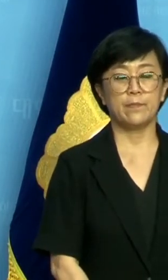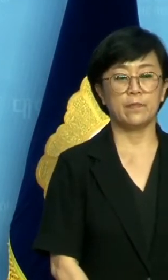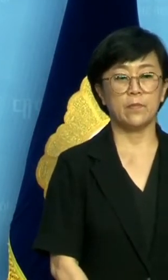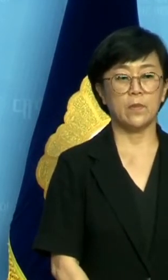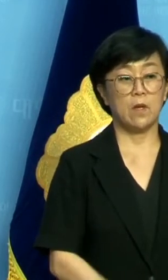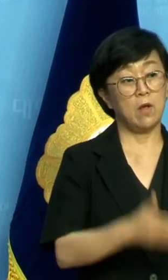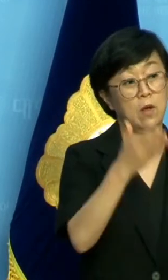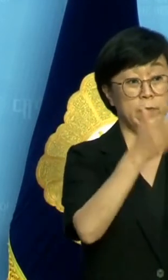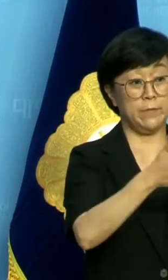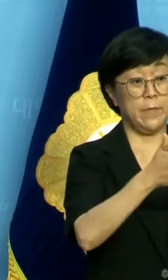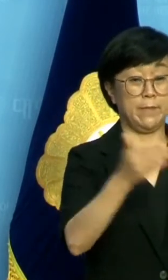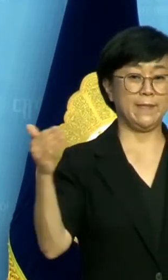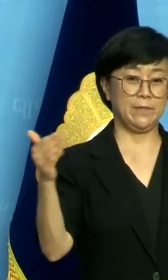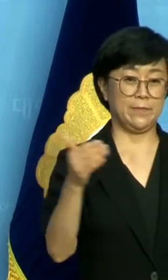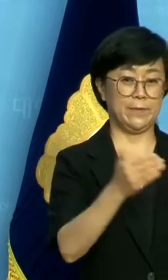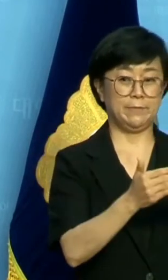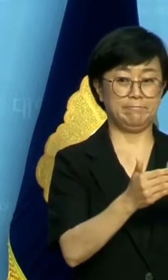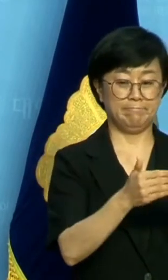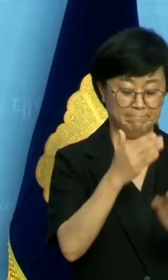간략한 보고를 마치겠습니다